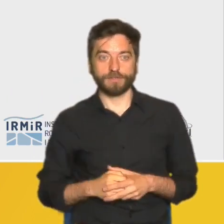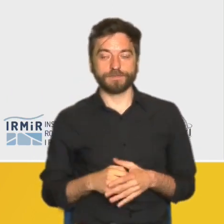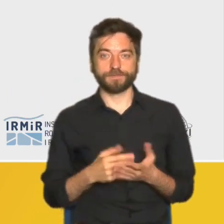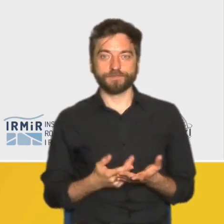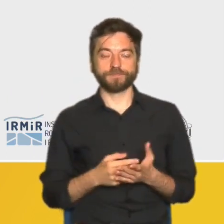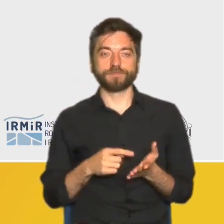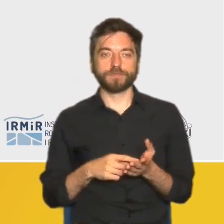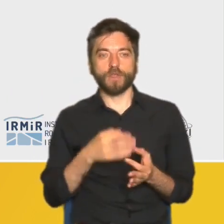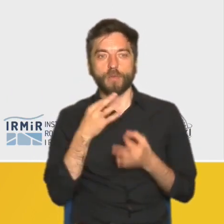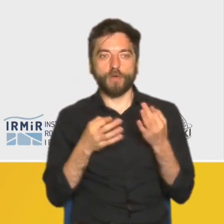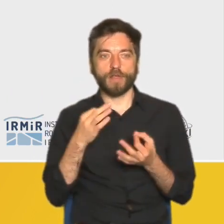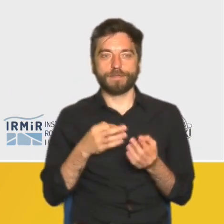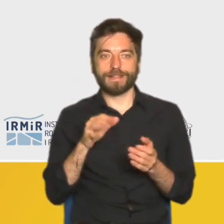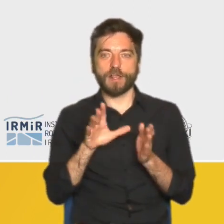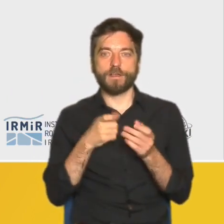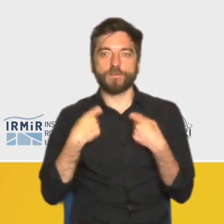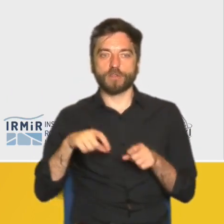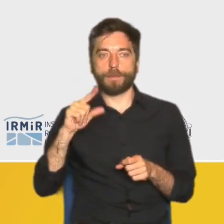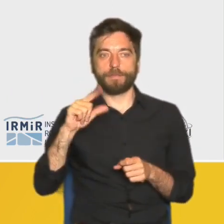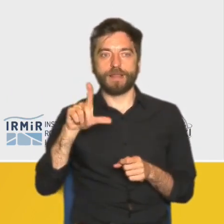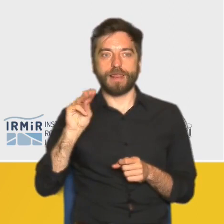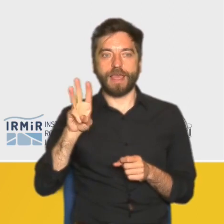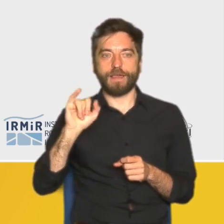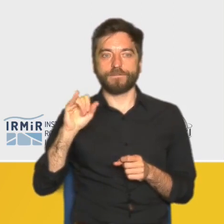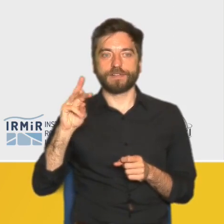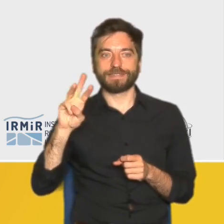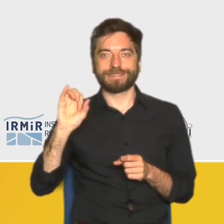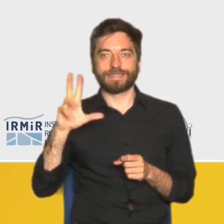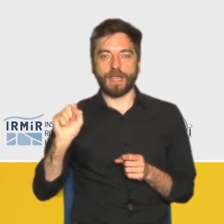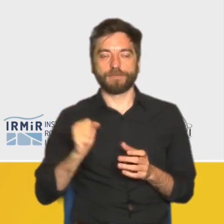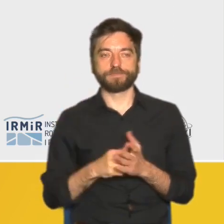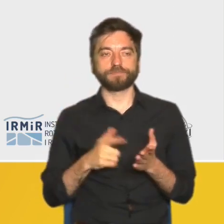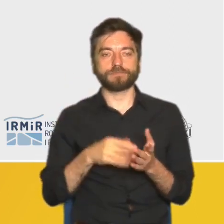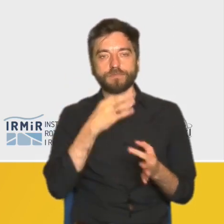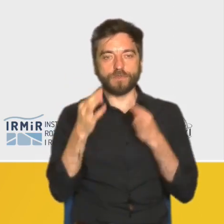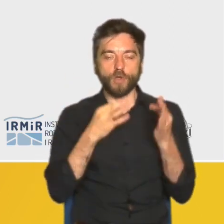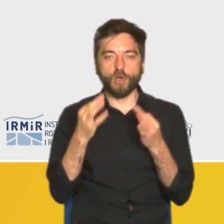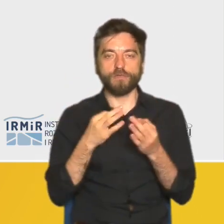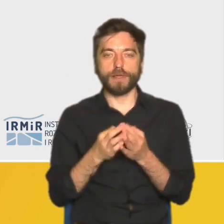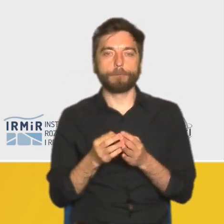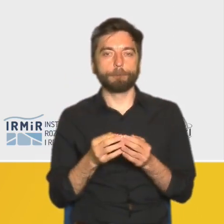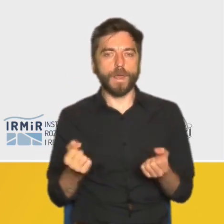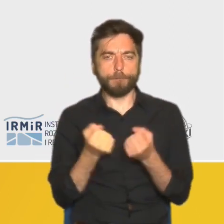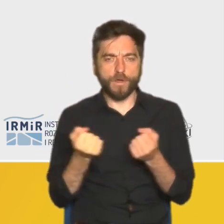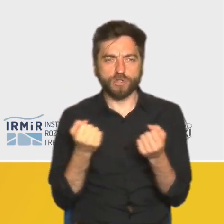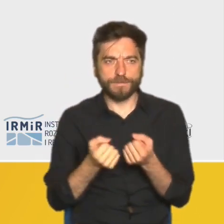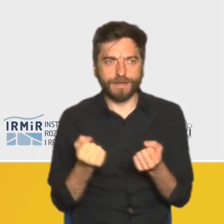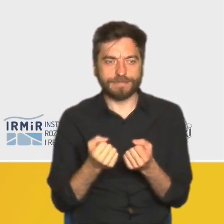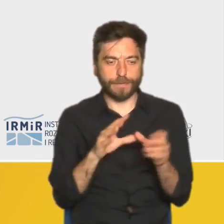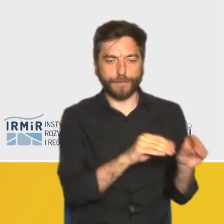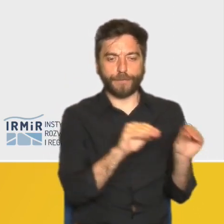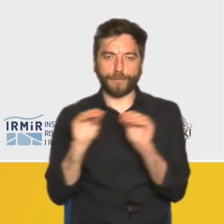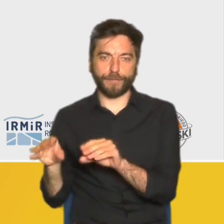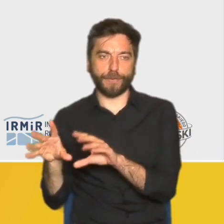państwu opowiem, jak te badania prowadziliśmy. Następnie opowiem o tym, jakie są główne motywacje przeprowadzek tych